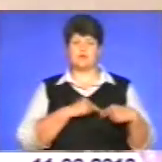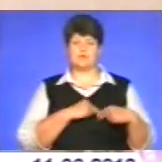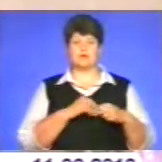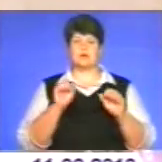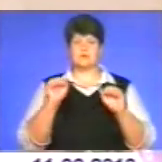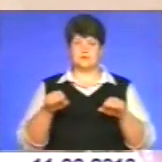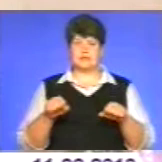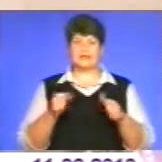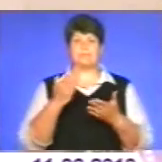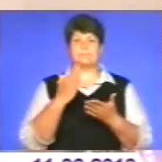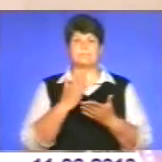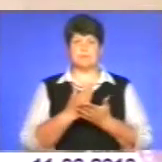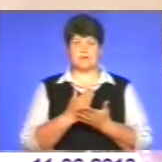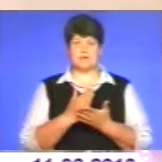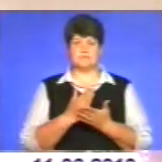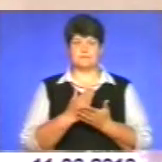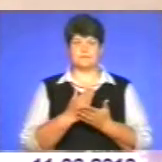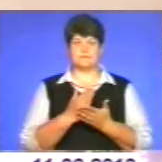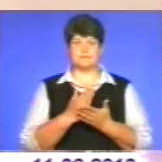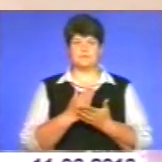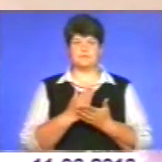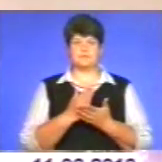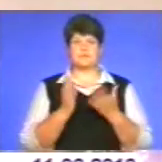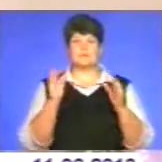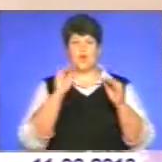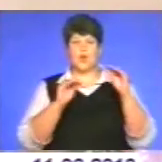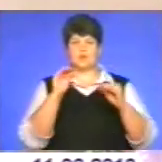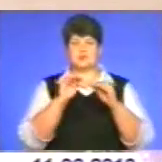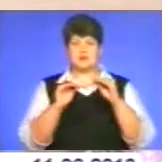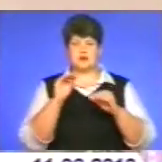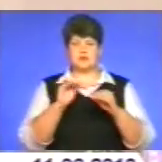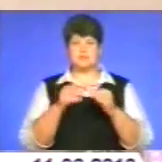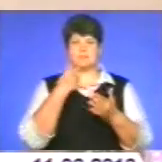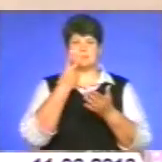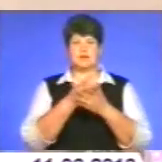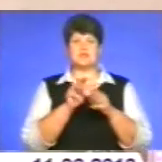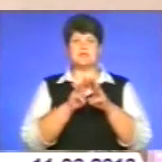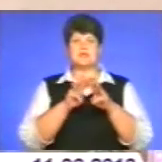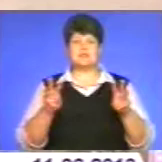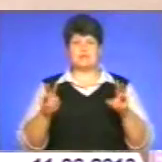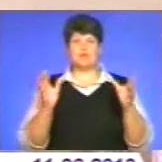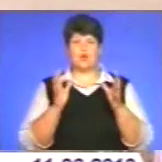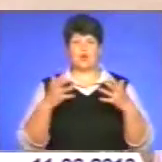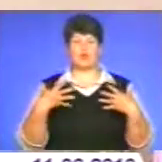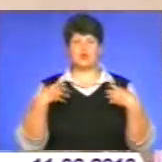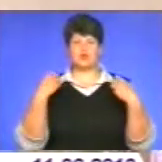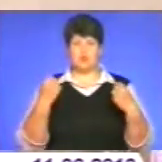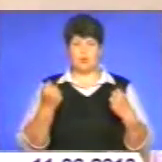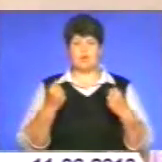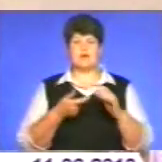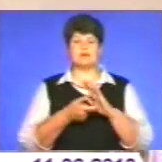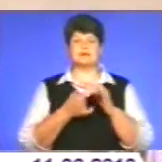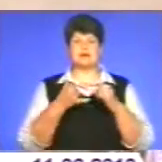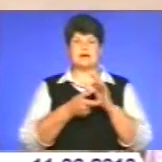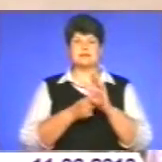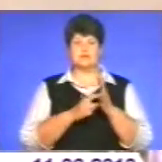яка має оснащення, яке передбачене Міністерством охорони здоров'я для закладів такого